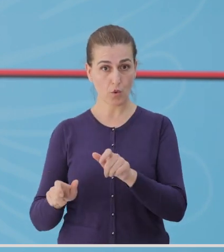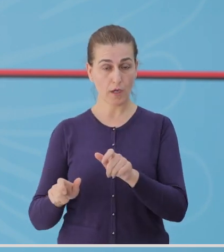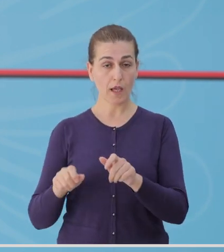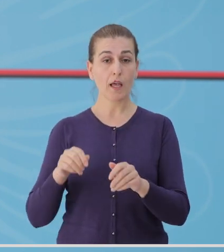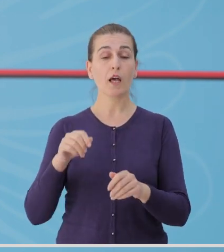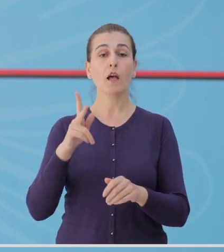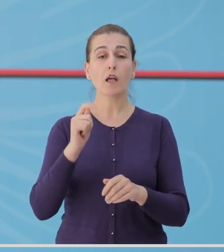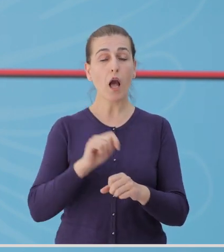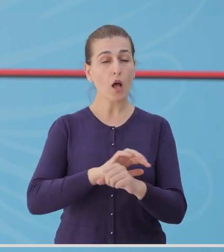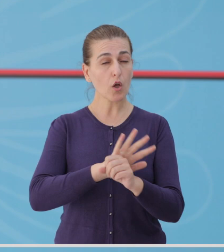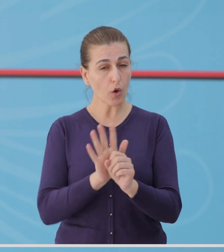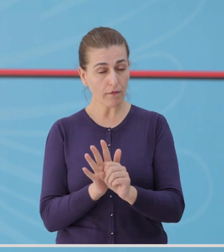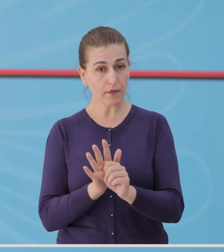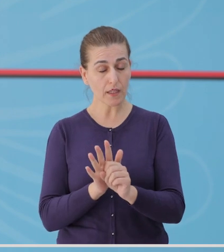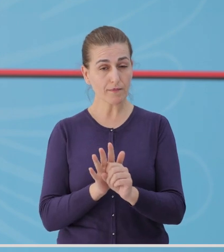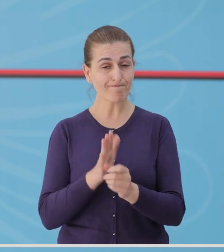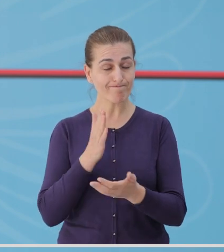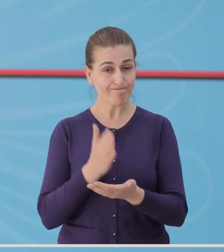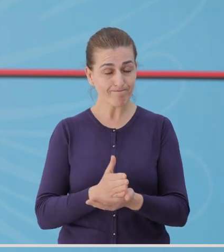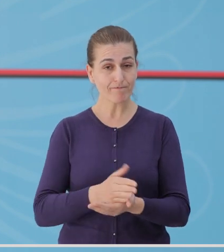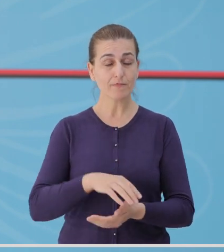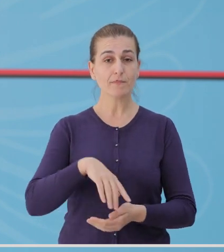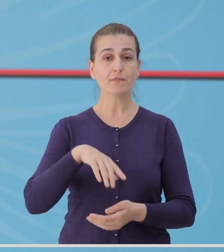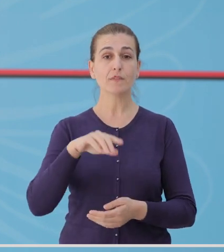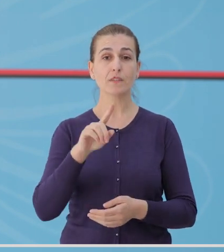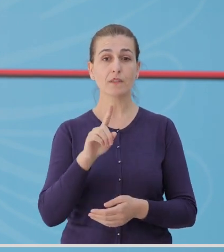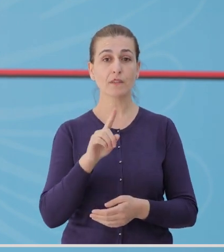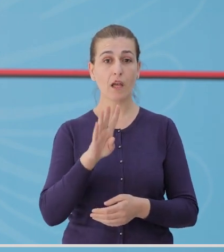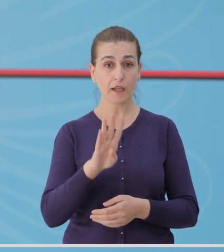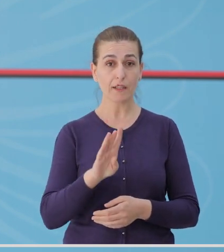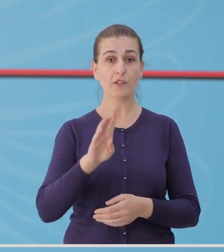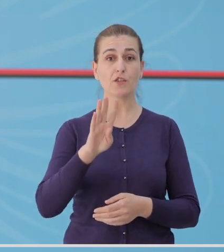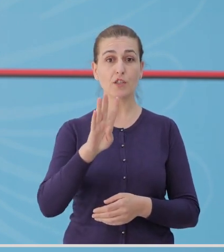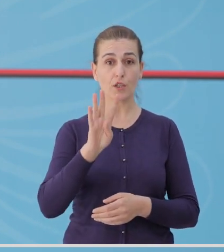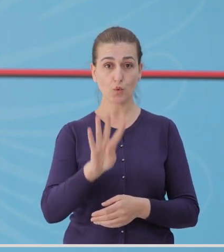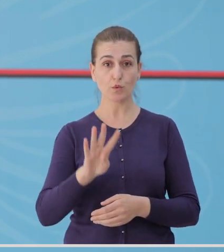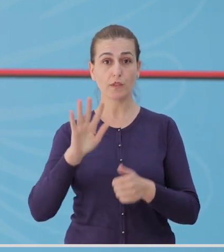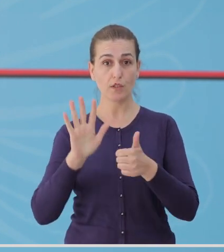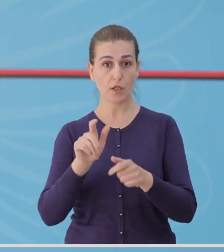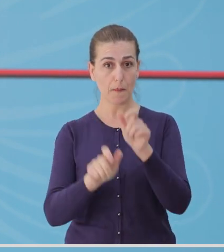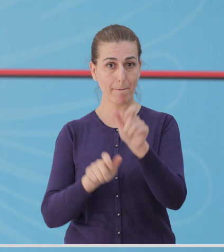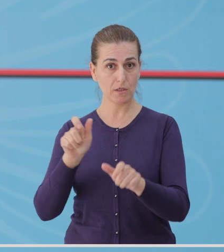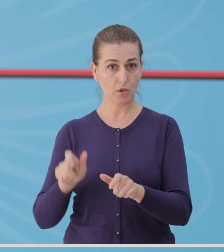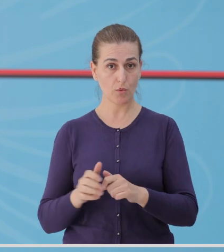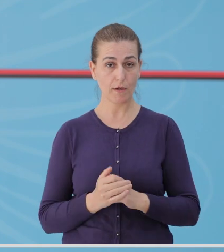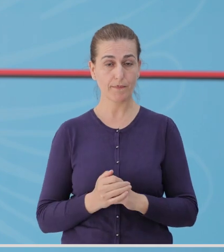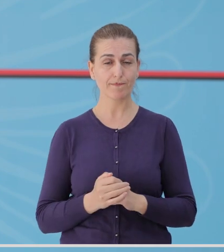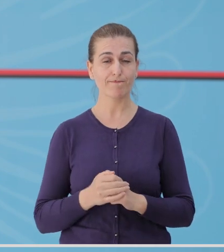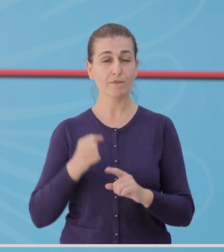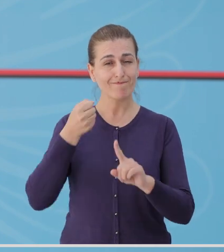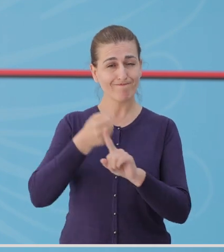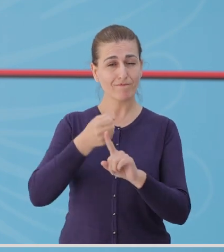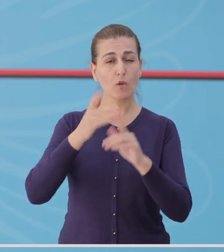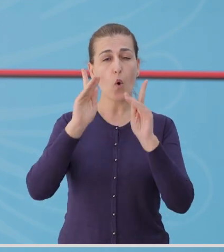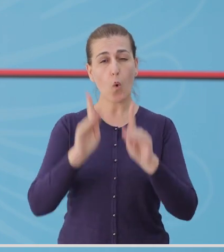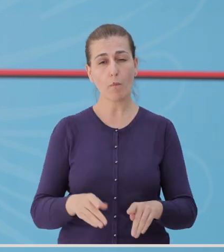dhe prej tyre janë konfirmuar pozitiv me COVID-19 426 raste. Betjejen me këtë